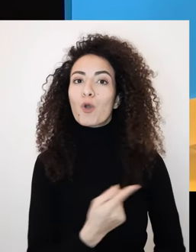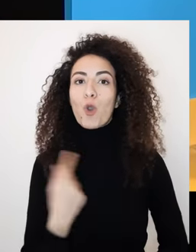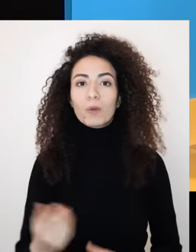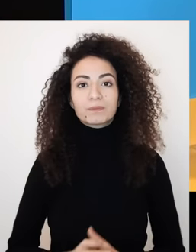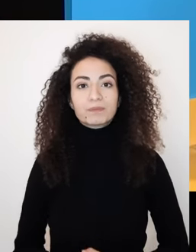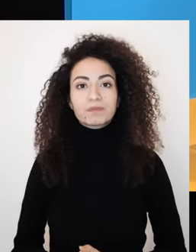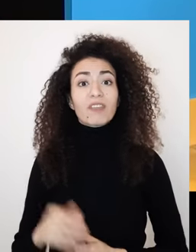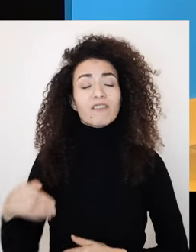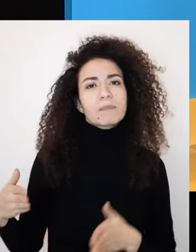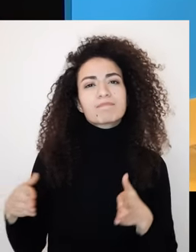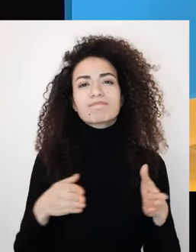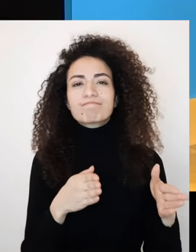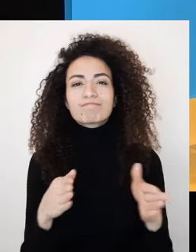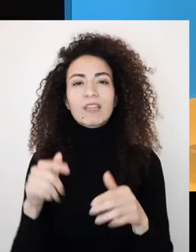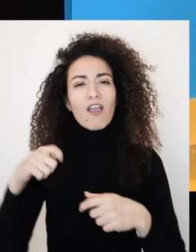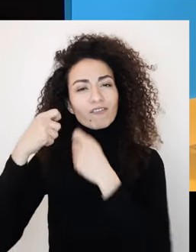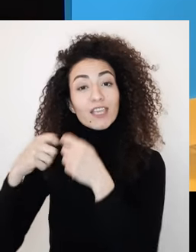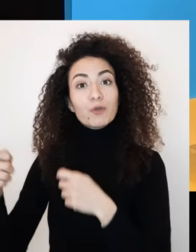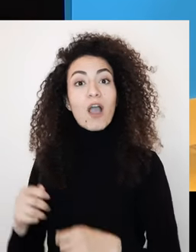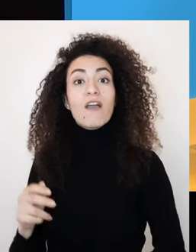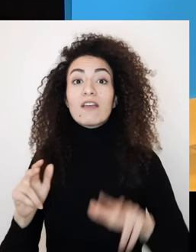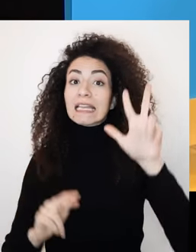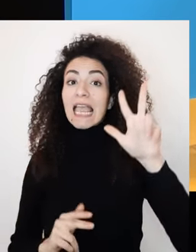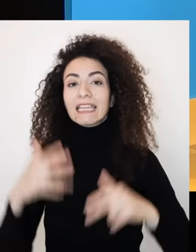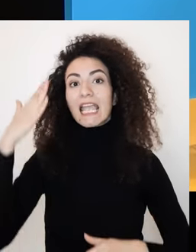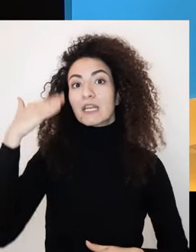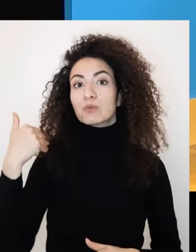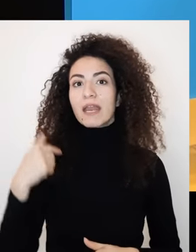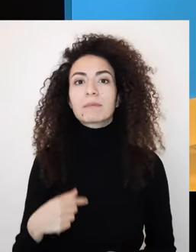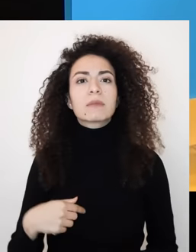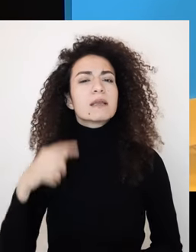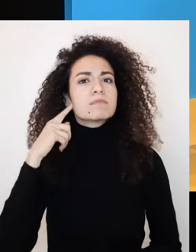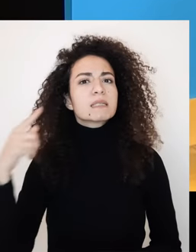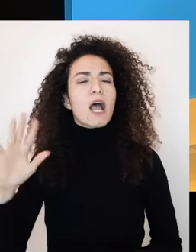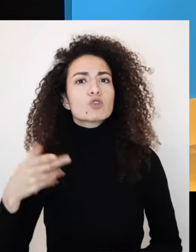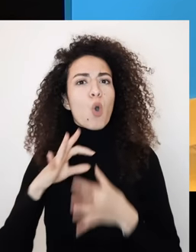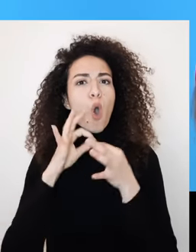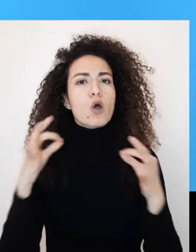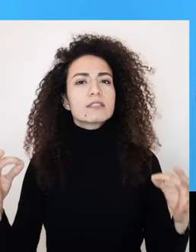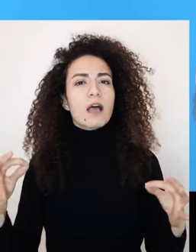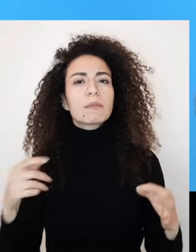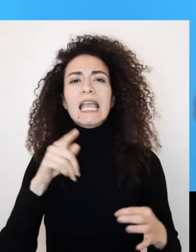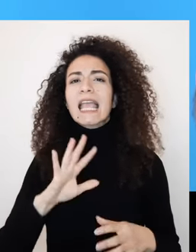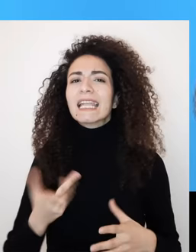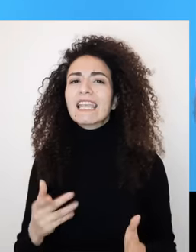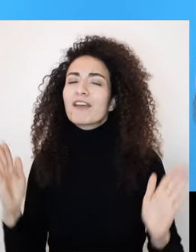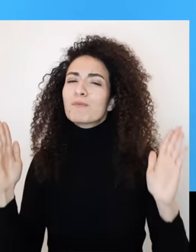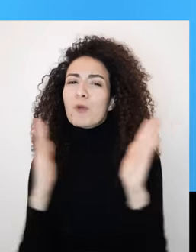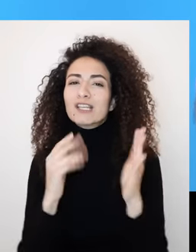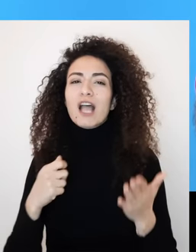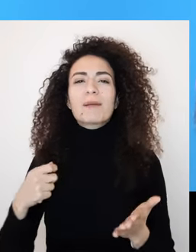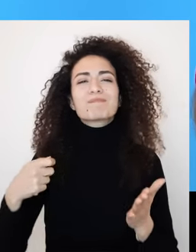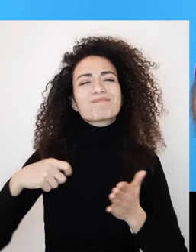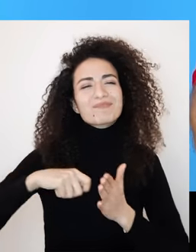سواء بهالمغامرة برفق ثلاث نساء ذوات إعاقة رح نصنع قصصهم، نتعلم من معاناتهم ونتميها مع ظروفهم